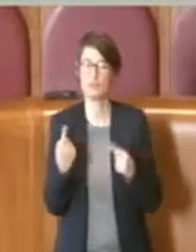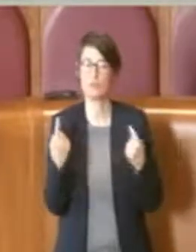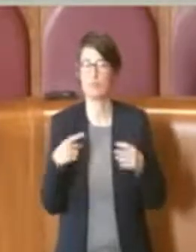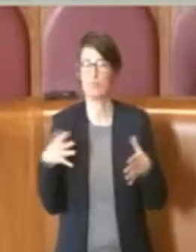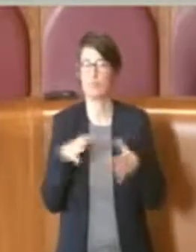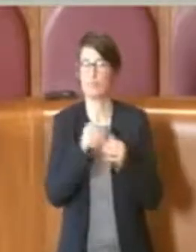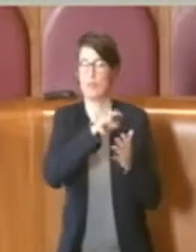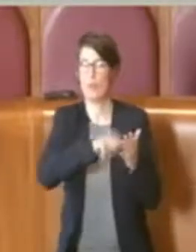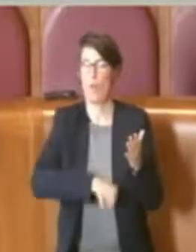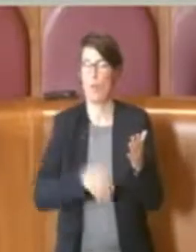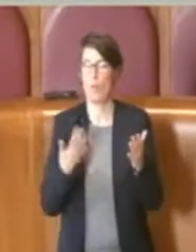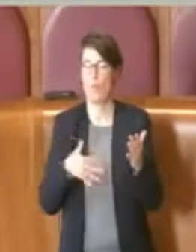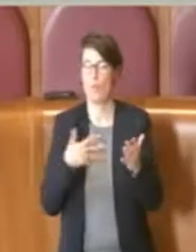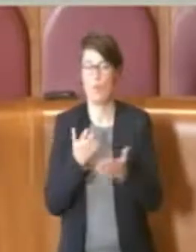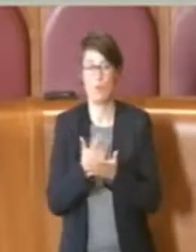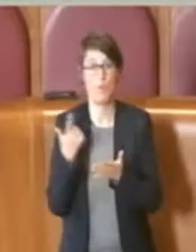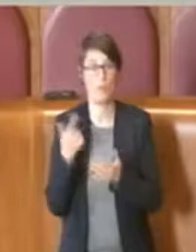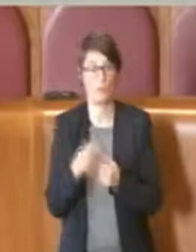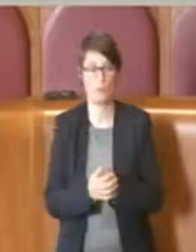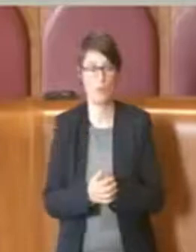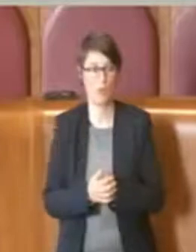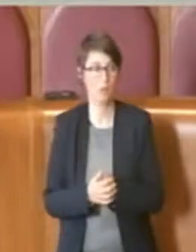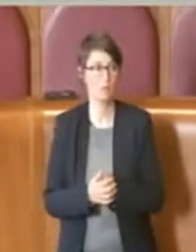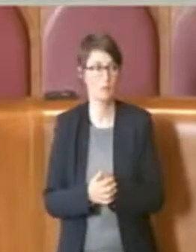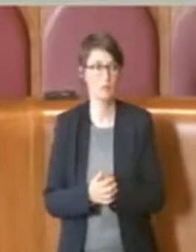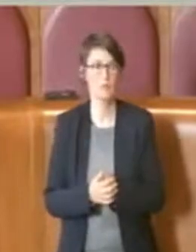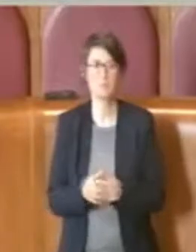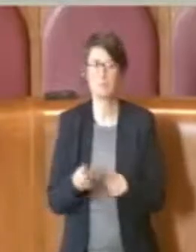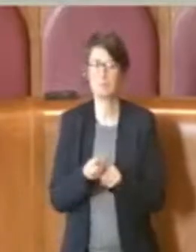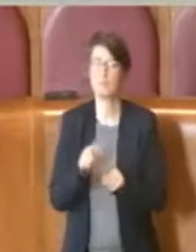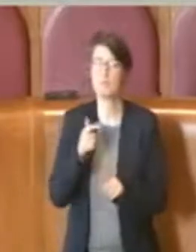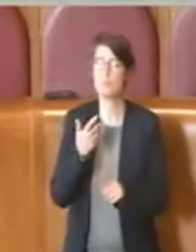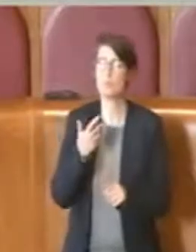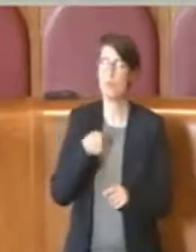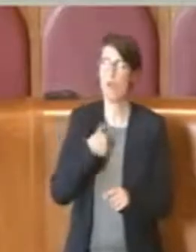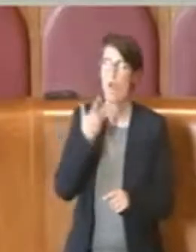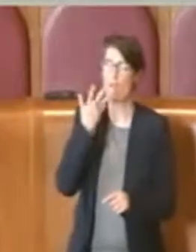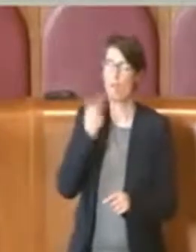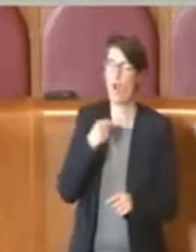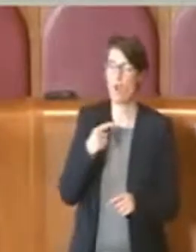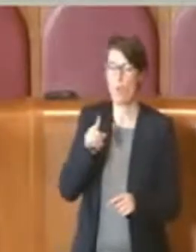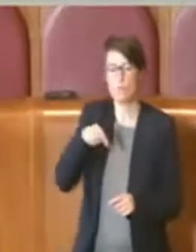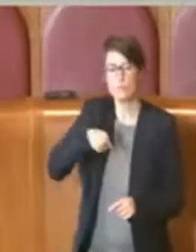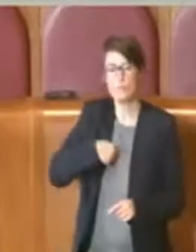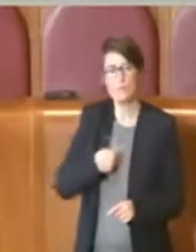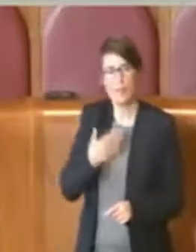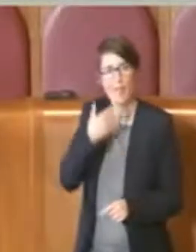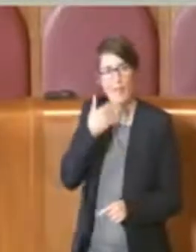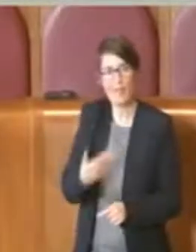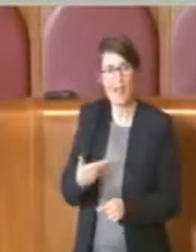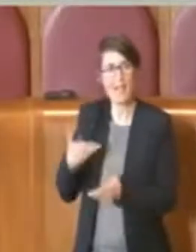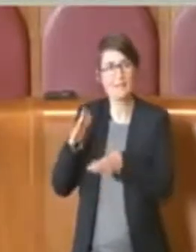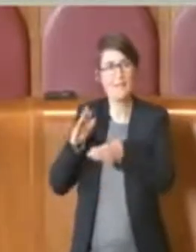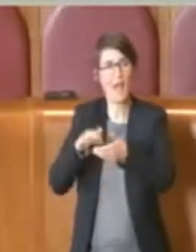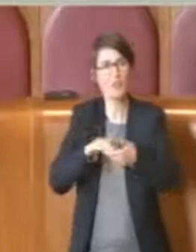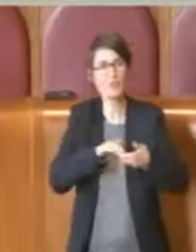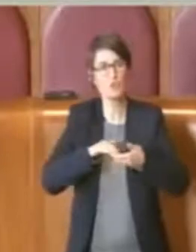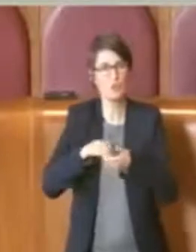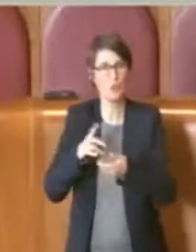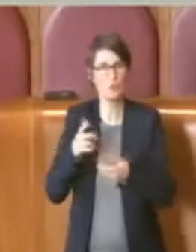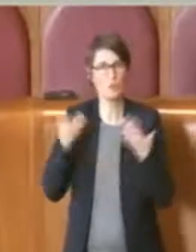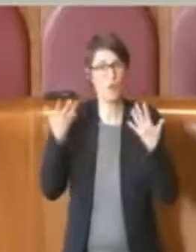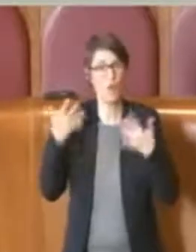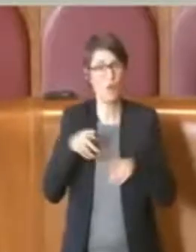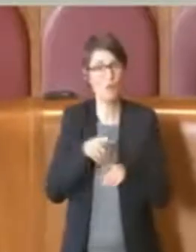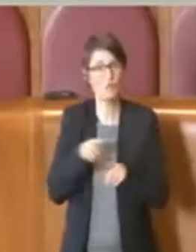documento. Io anche io voglio iniziare ringraziando le associazioni che oramai da oltre dieci